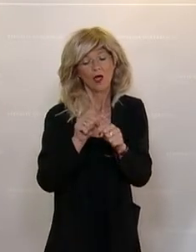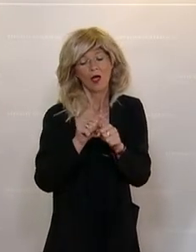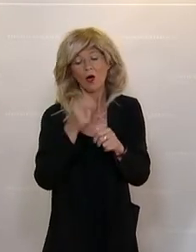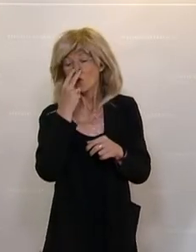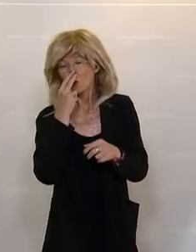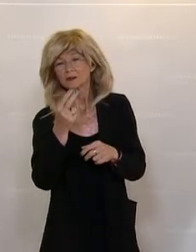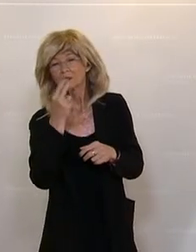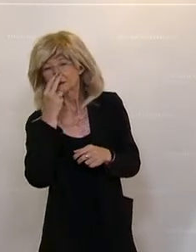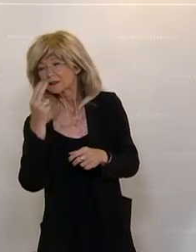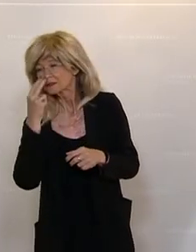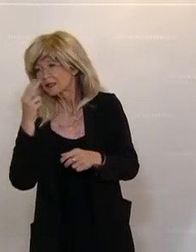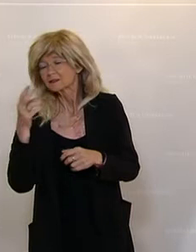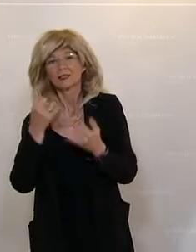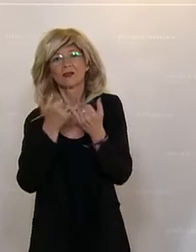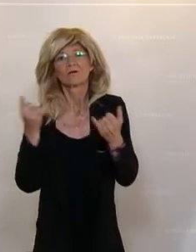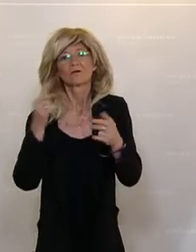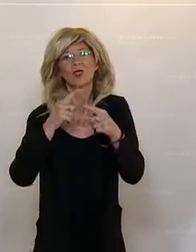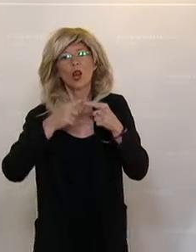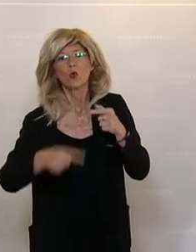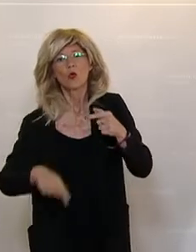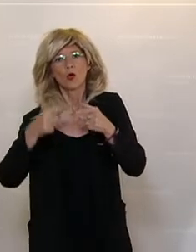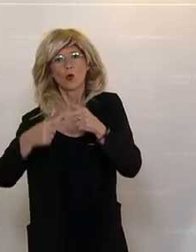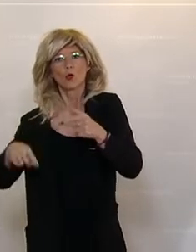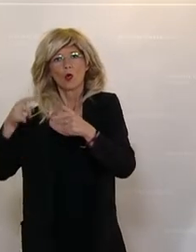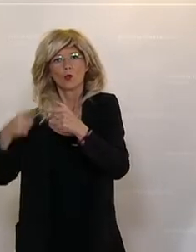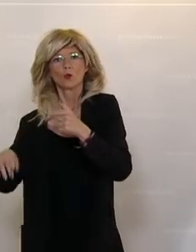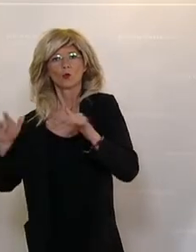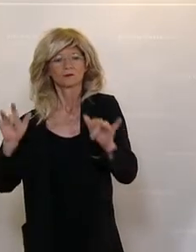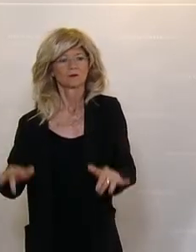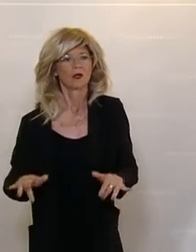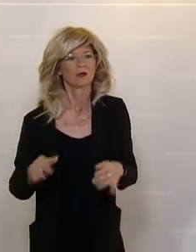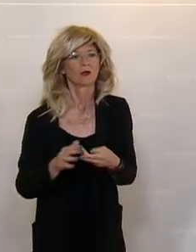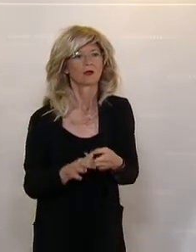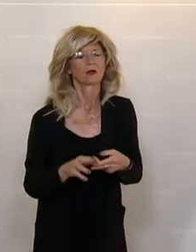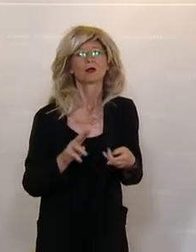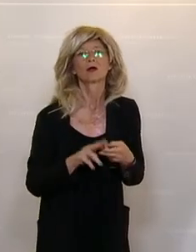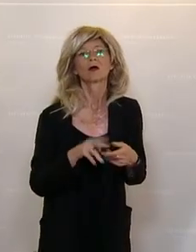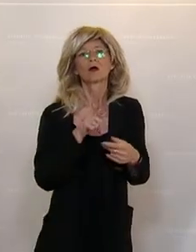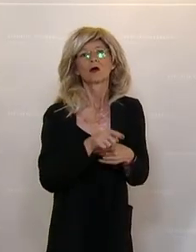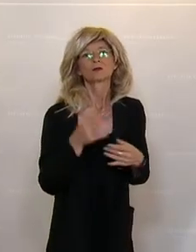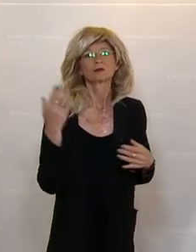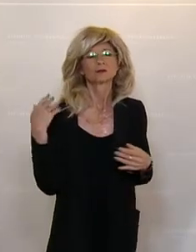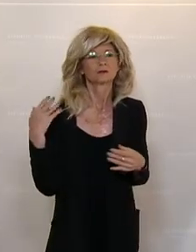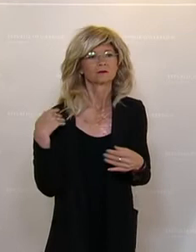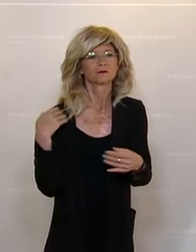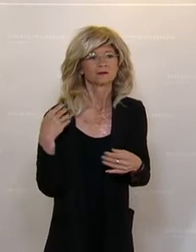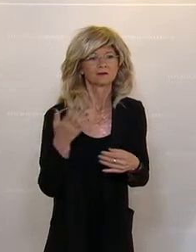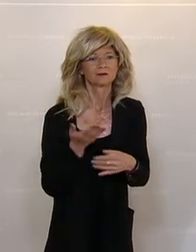Anordnung von Betretungs und Annäherungsverboten. So ist aufgrund der Erläuterungen bei der Einführung 1997 dieses Verbotes